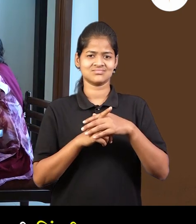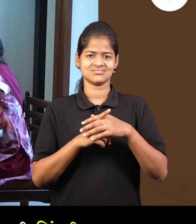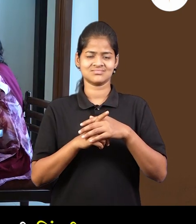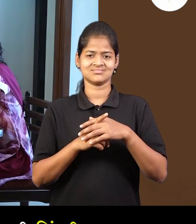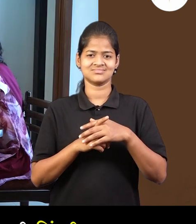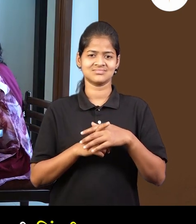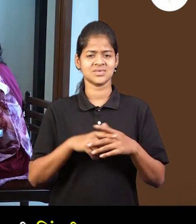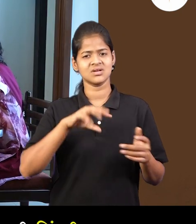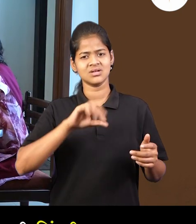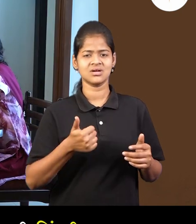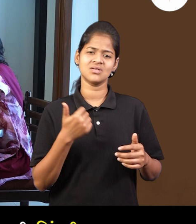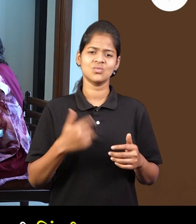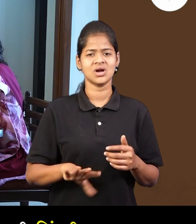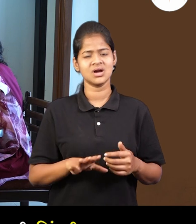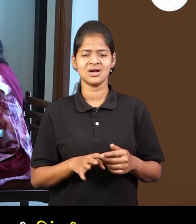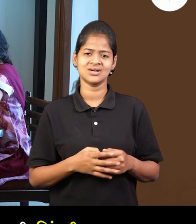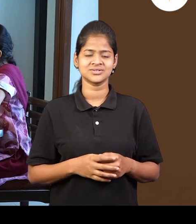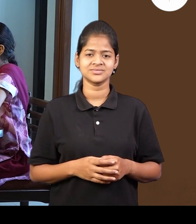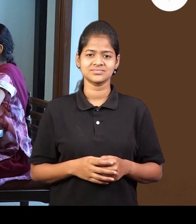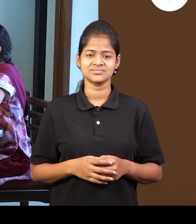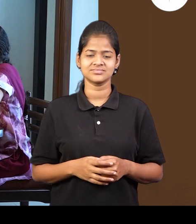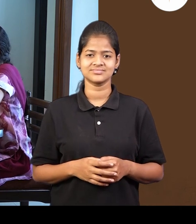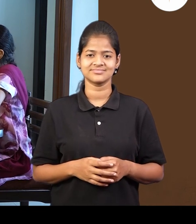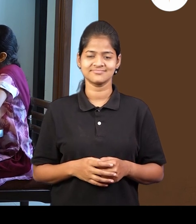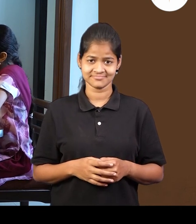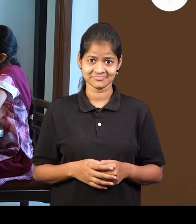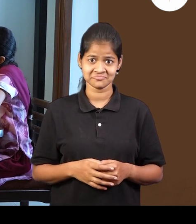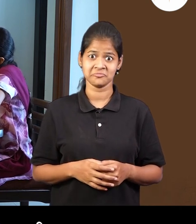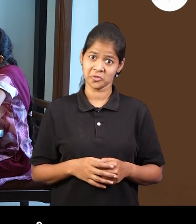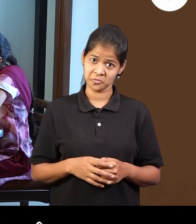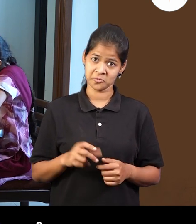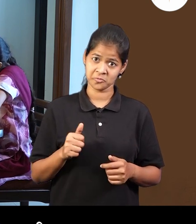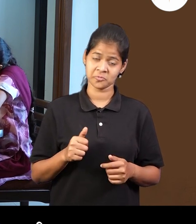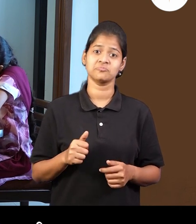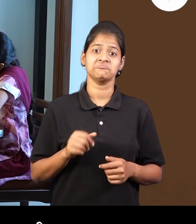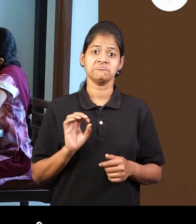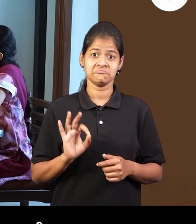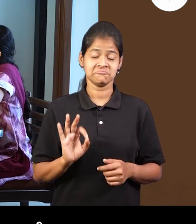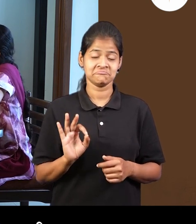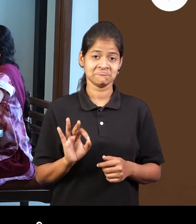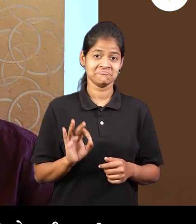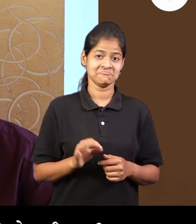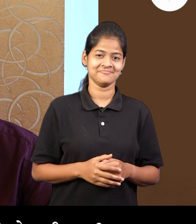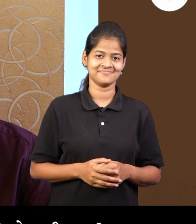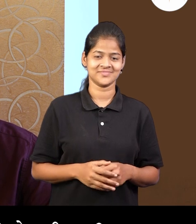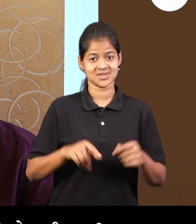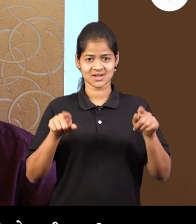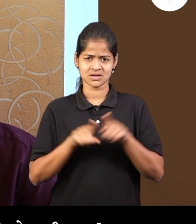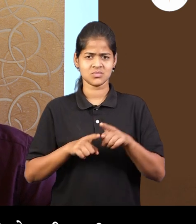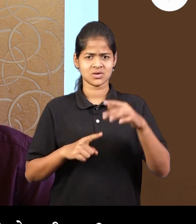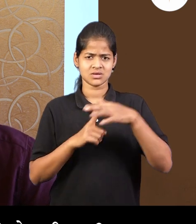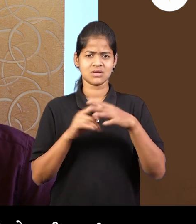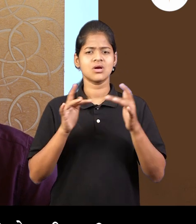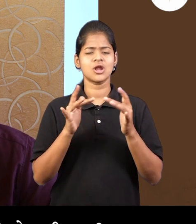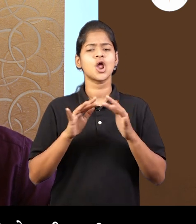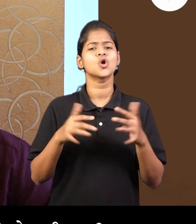चाथ पेंसिल फूपसली इसाली मजी बिंगरी ता यार बिंगरी? अरे, वाँ, चान के लाइट किये तुमी ही पेंसिल बोरोग